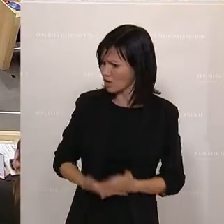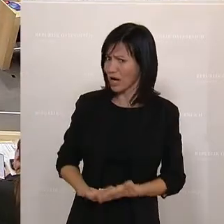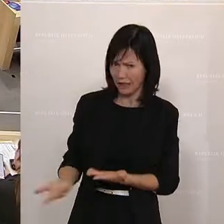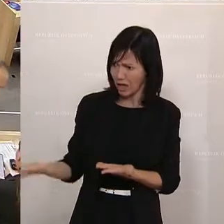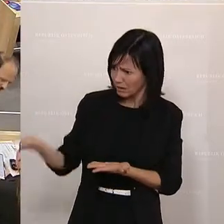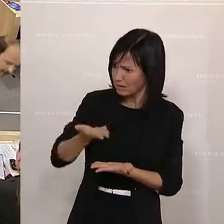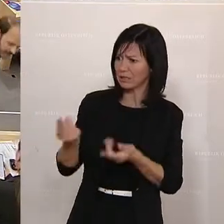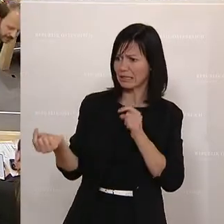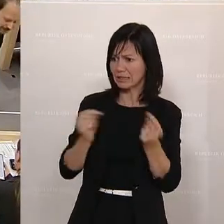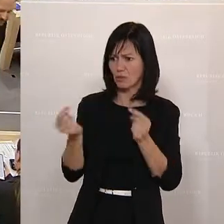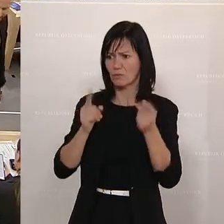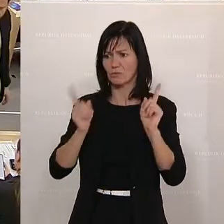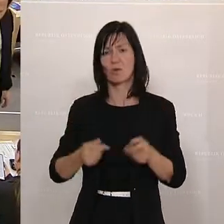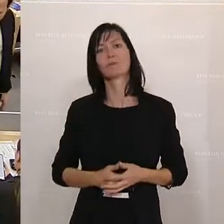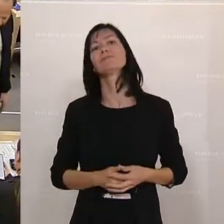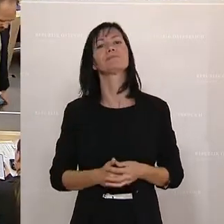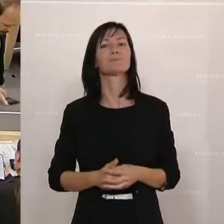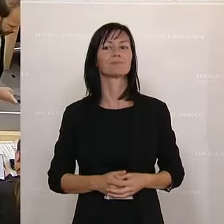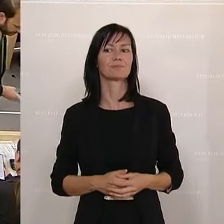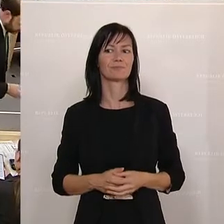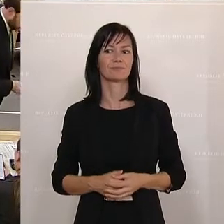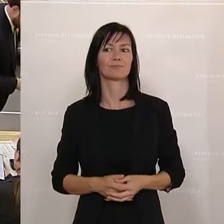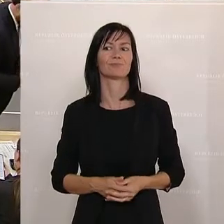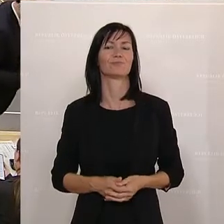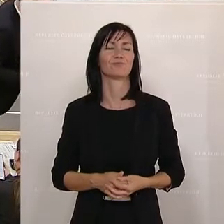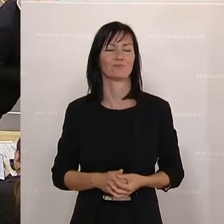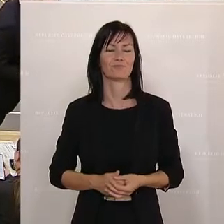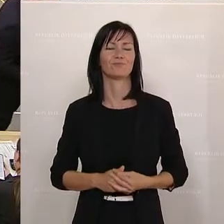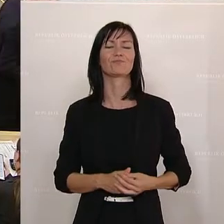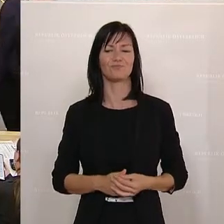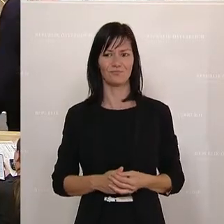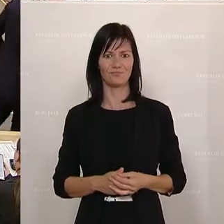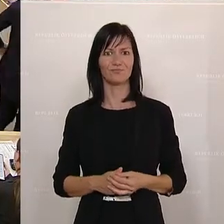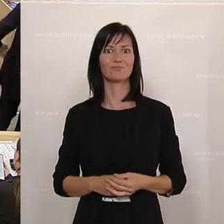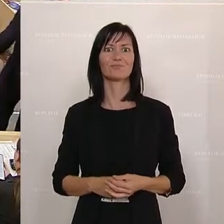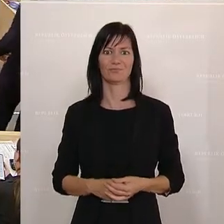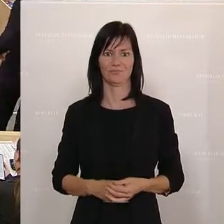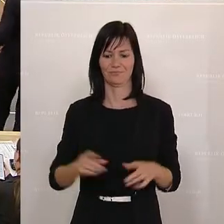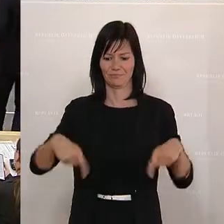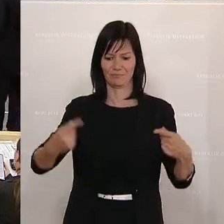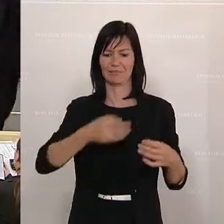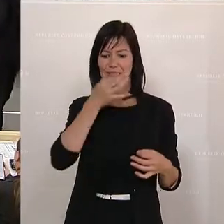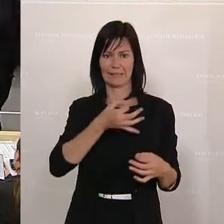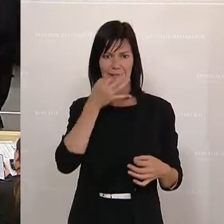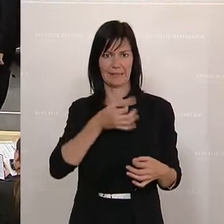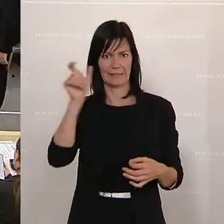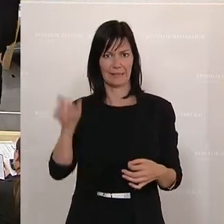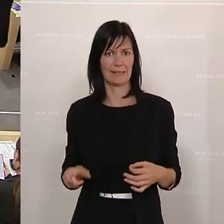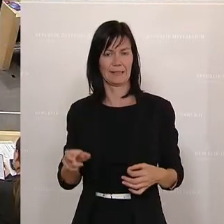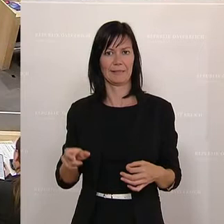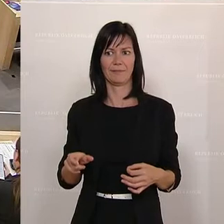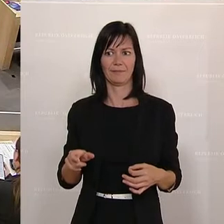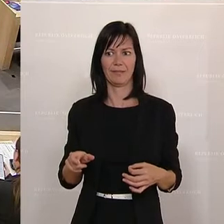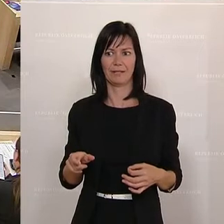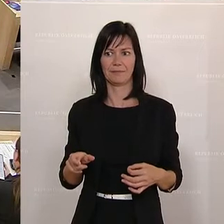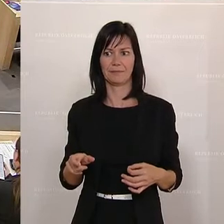Fordert vehement Eva-Maria Holzleitner von der SPÖ. Sie ist Sprecherin für Frauen, für Kinder und für Jugend. ist Bundesfrauenvorsitzende